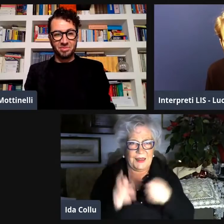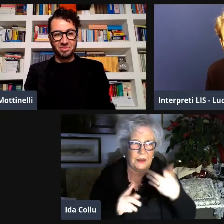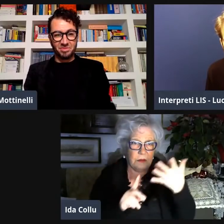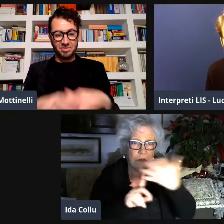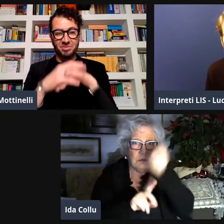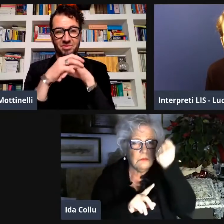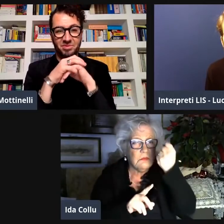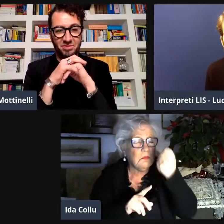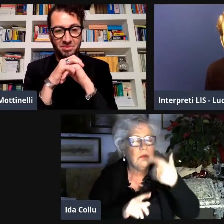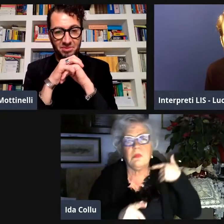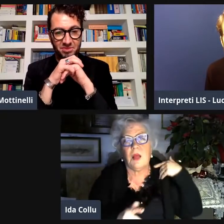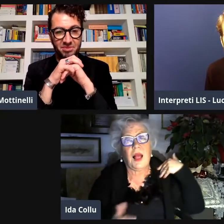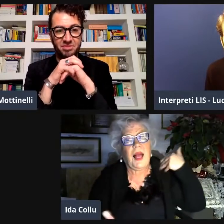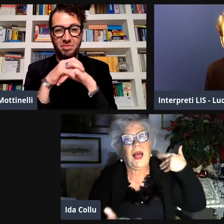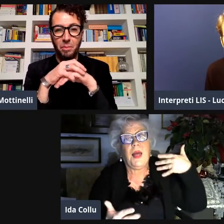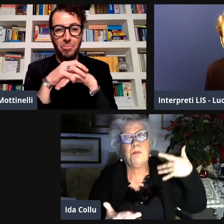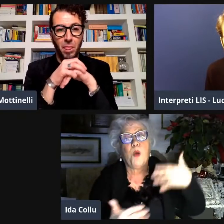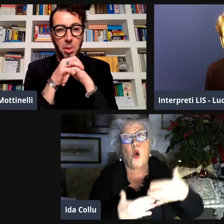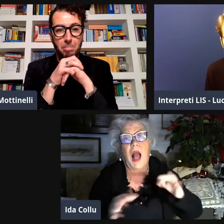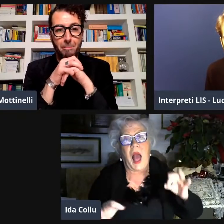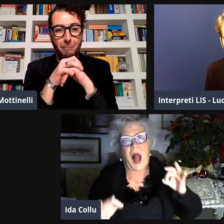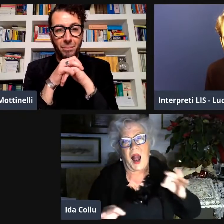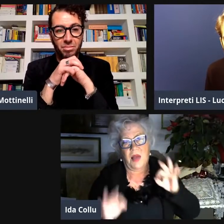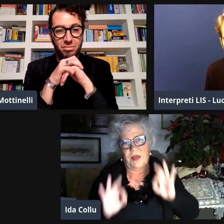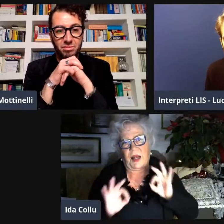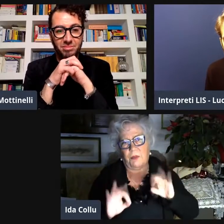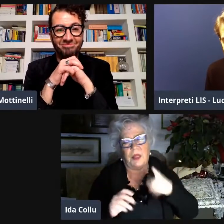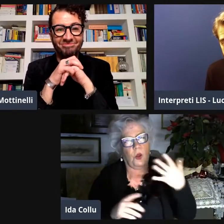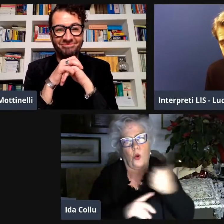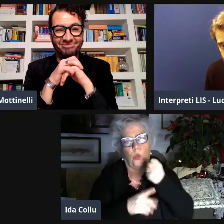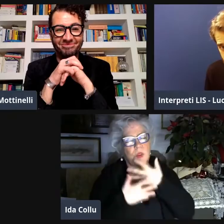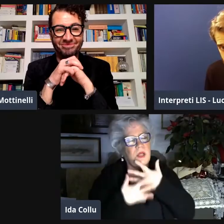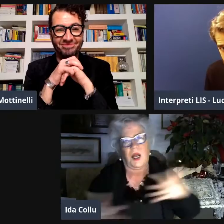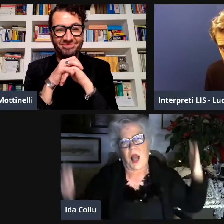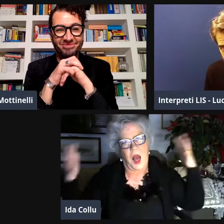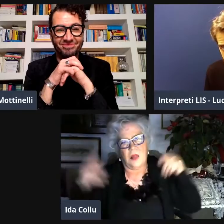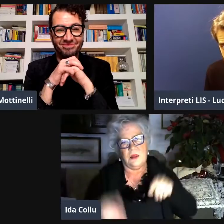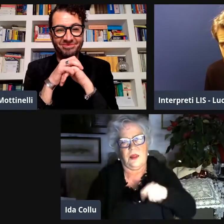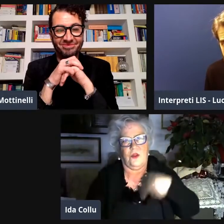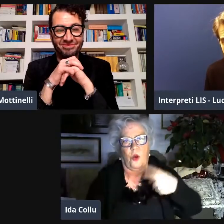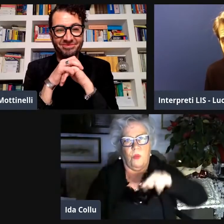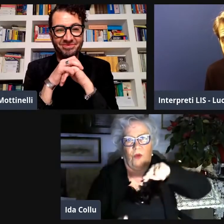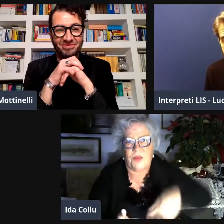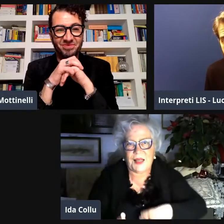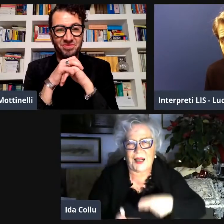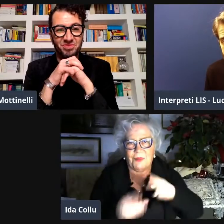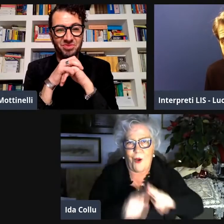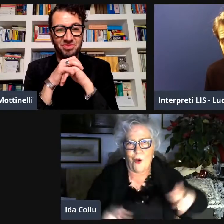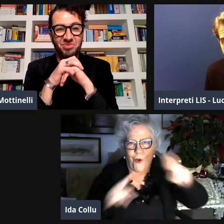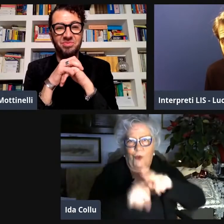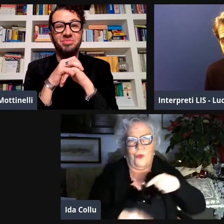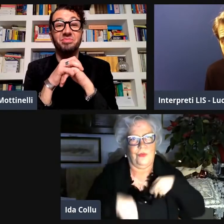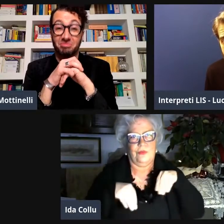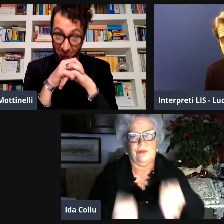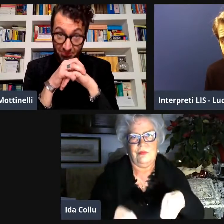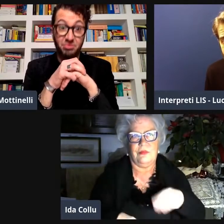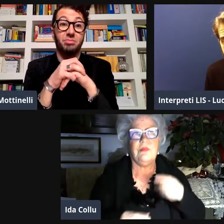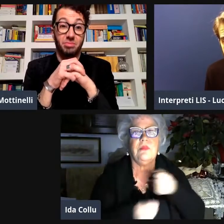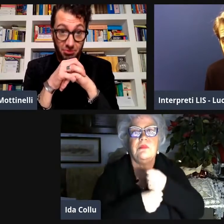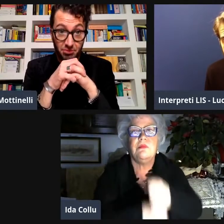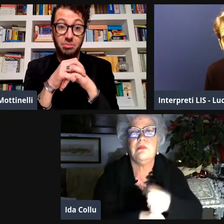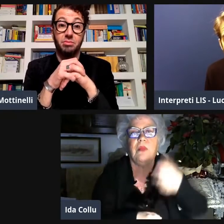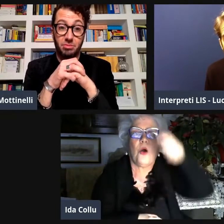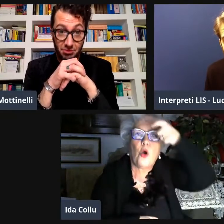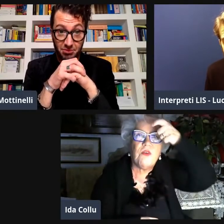lingua dei segni e questo raggiungimento di questo diritto è stato un grande traguardo anche la